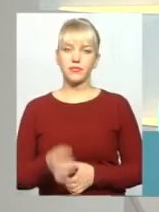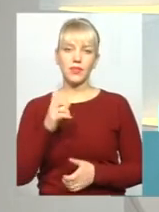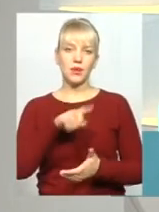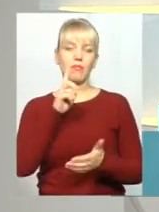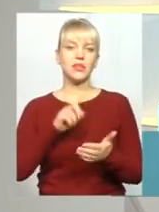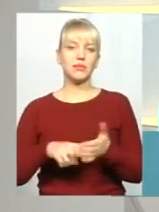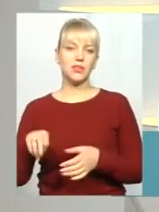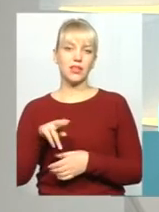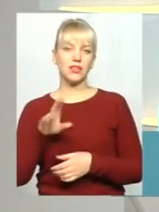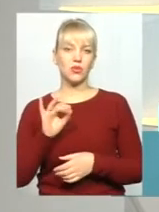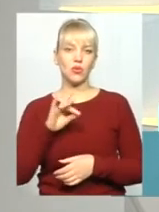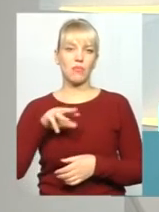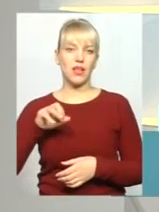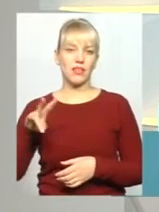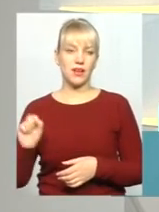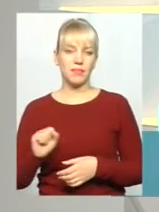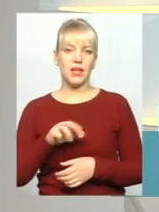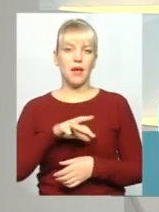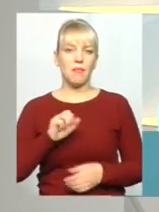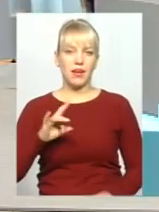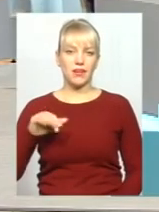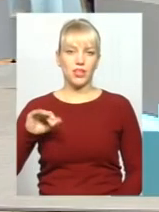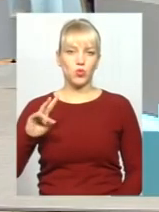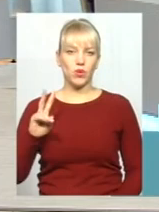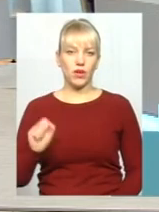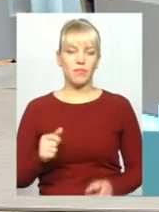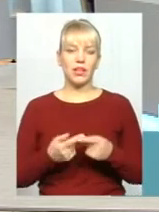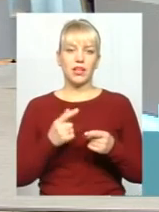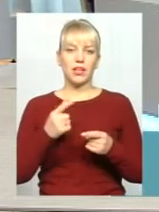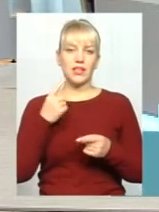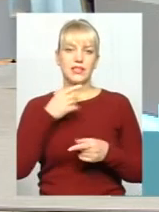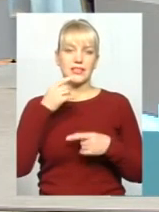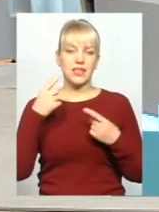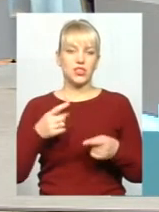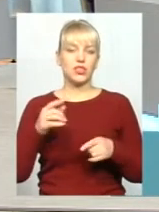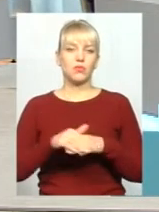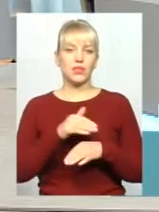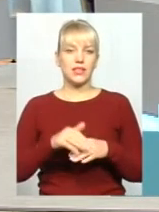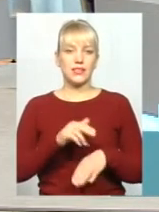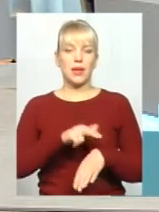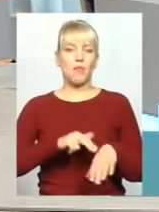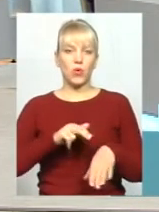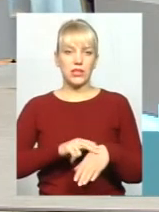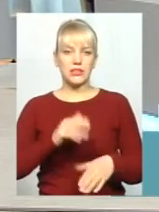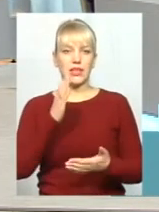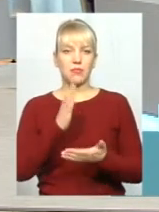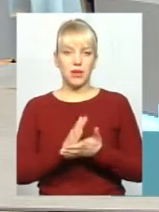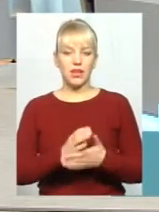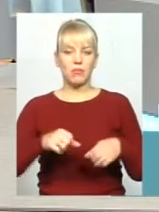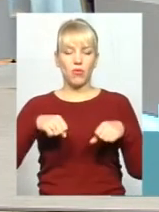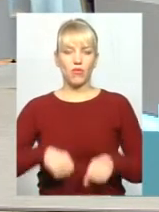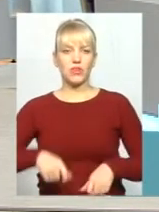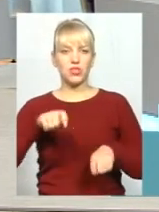запитання до Романа Мартинюка. Скажіть, будь ласка, Романе, взагалі патрульна поліція має повноваження